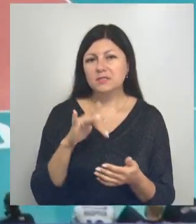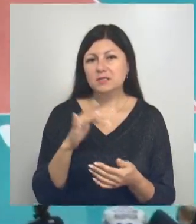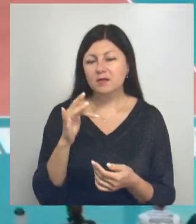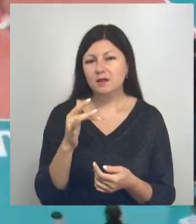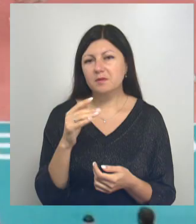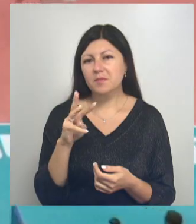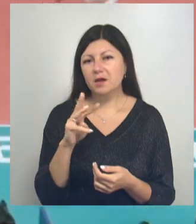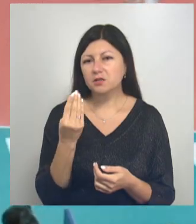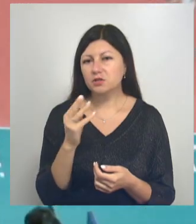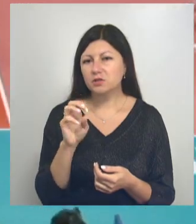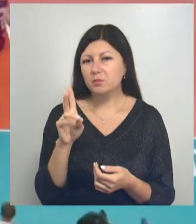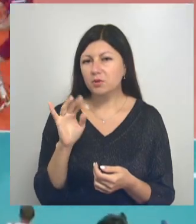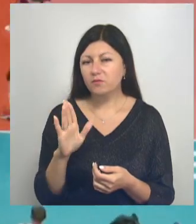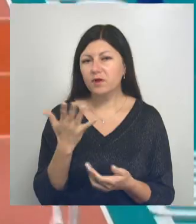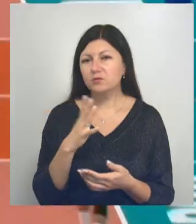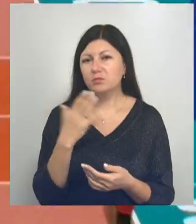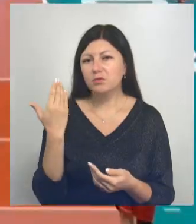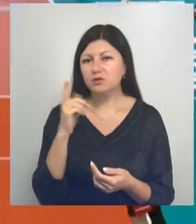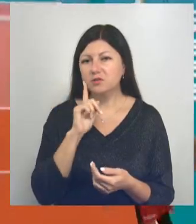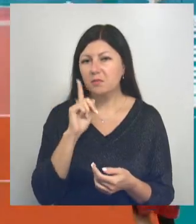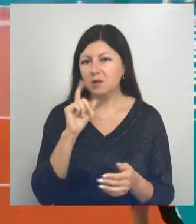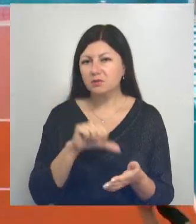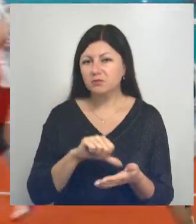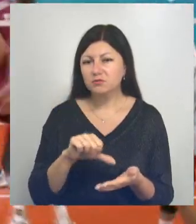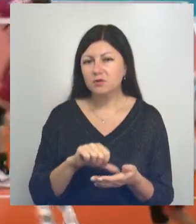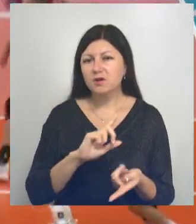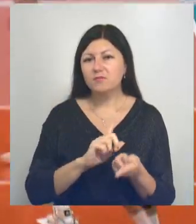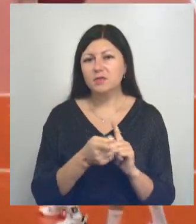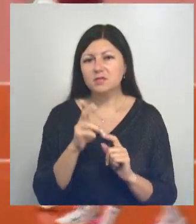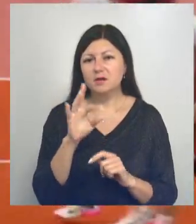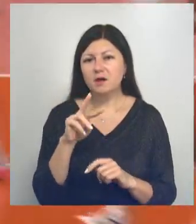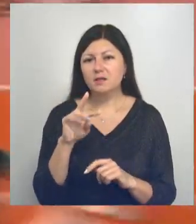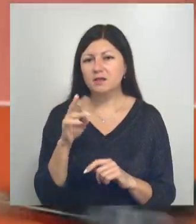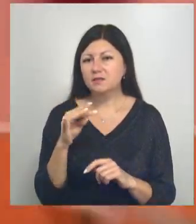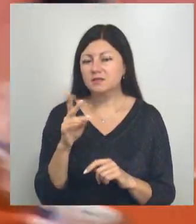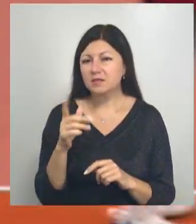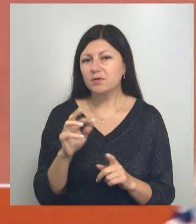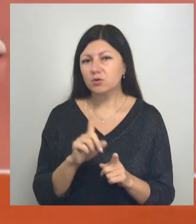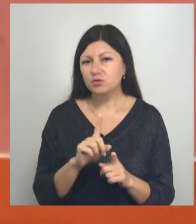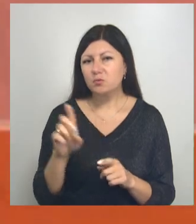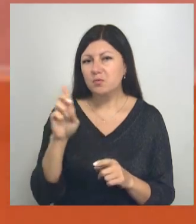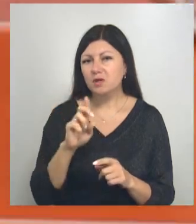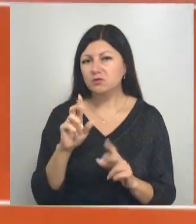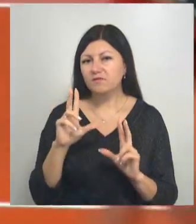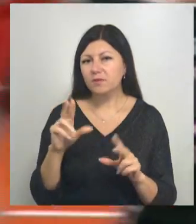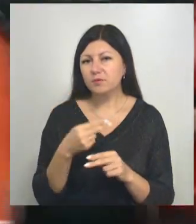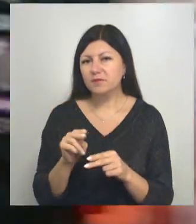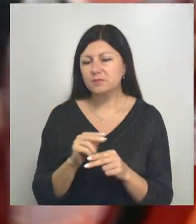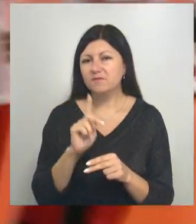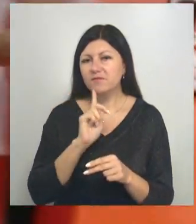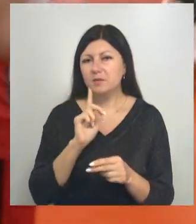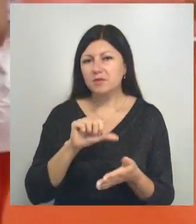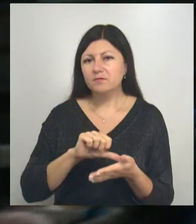Штыблов, который ранее играл за молодежку. Место Каладинского займет также воспитанник белгородского волейбола, временно